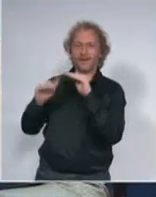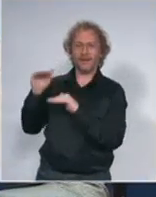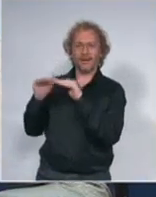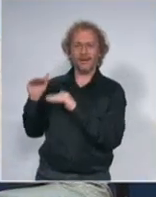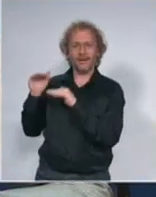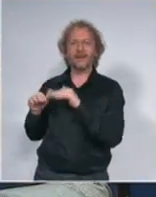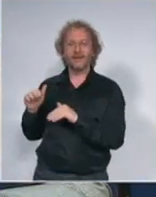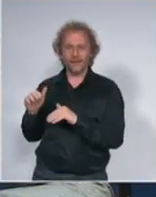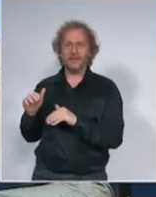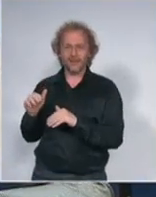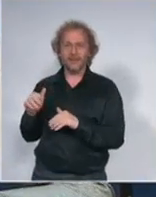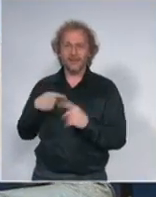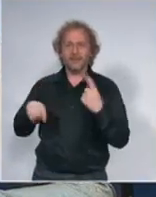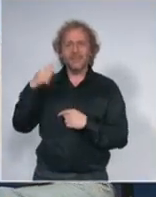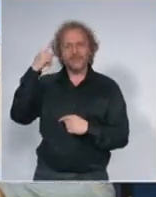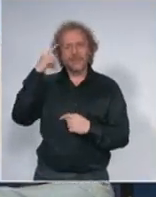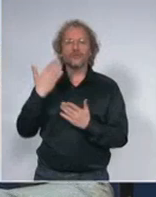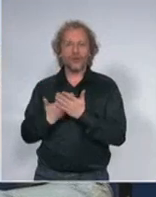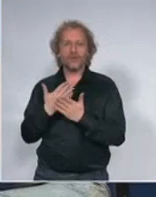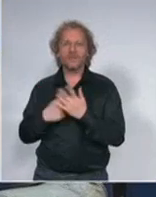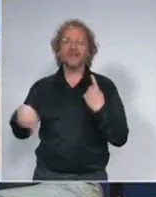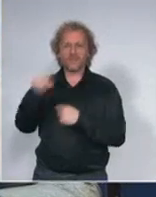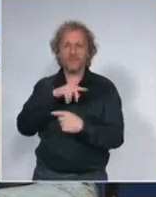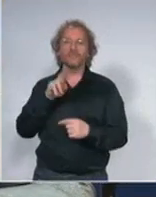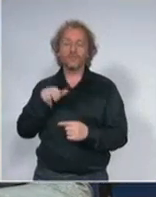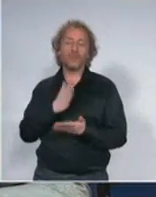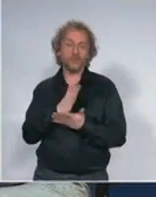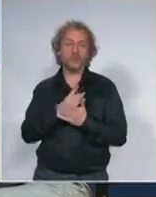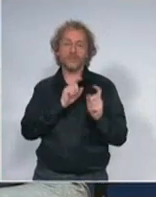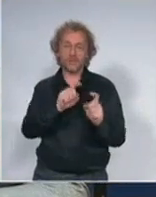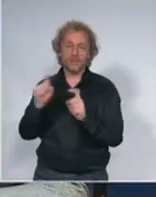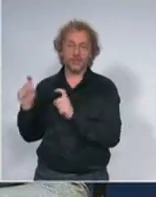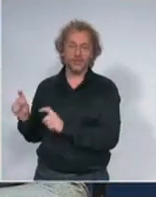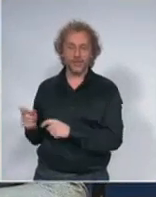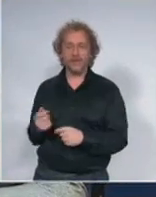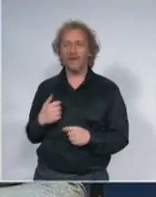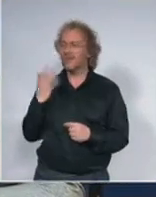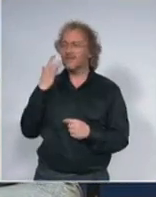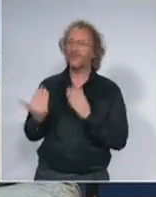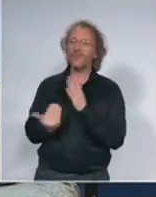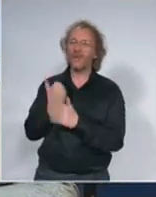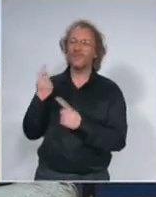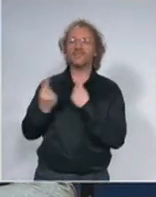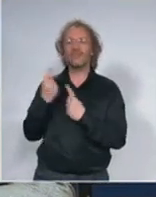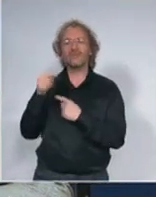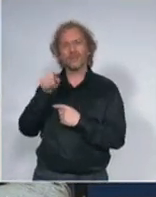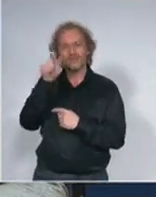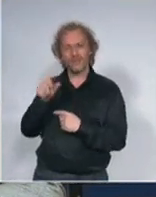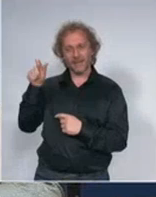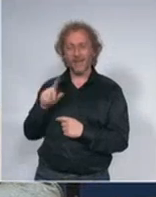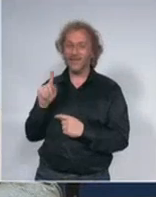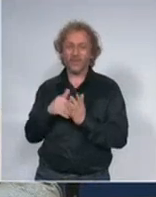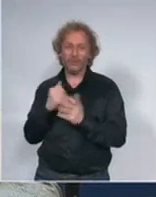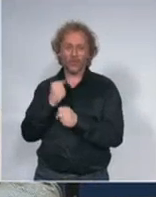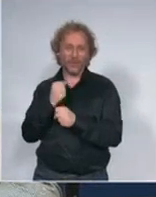pokazuje da smo svi osetljivi a sada ne znamo u odnosu na novo pristigle slučave tu još analizu nismo uradili ali